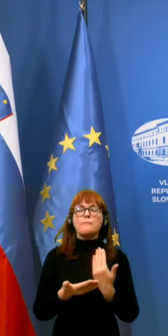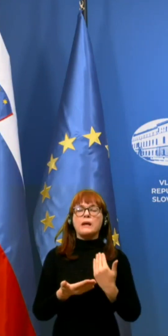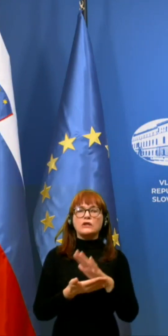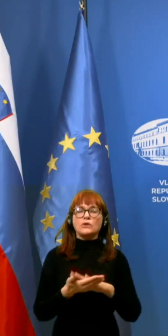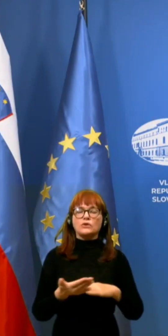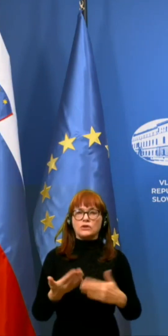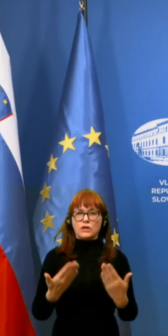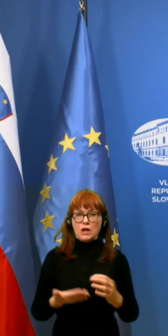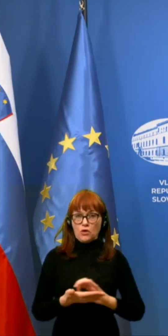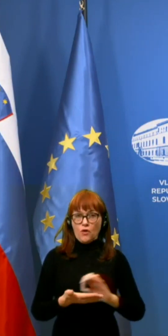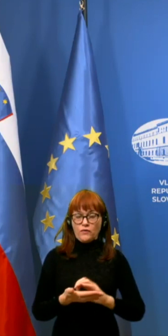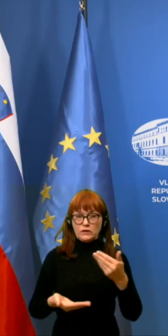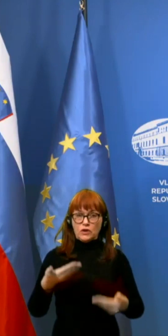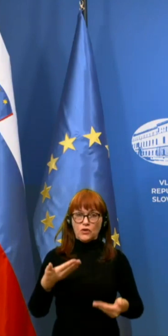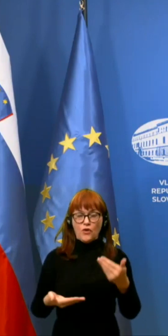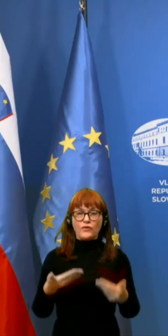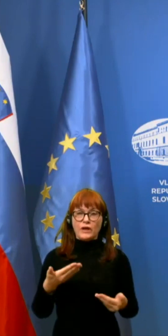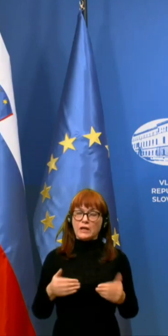KONFERENCJA